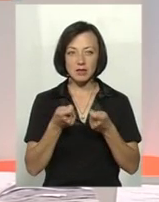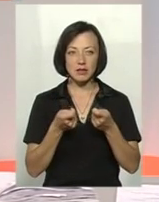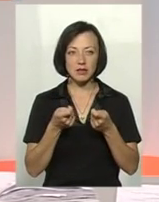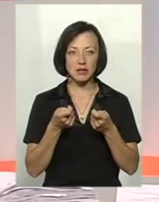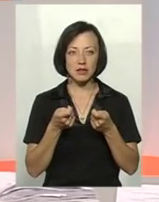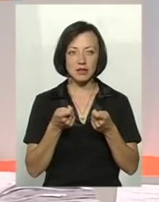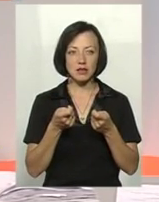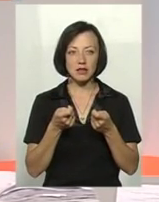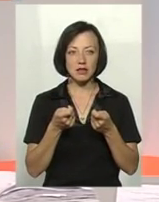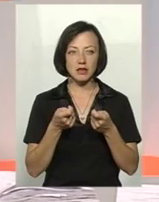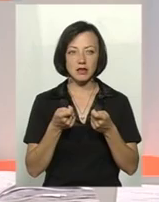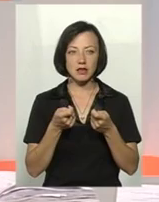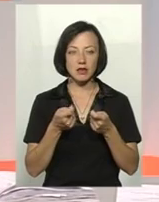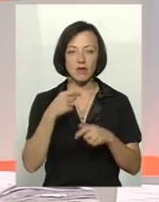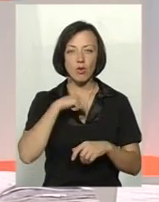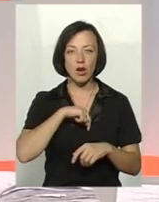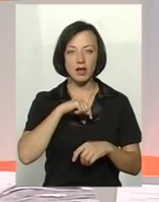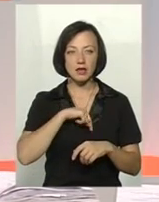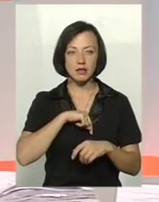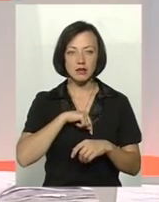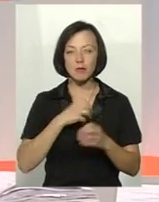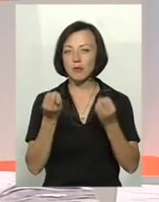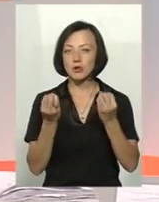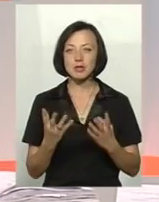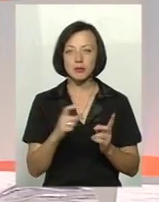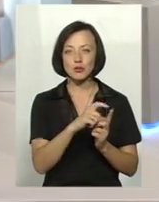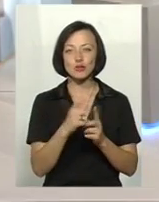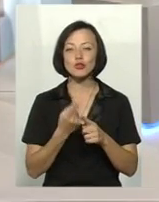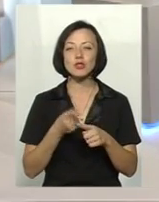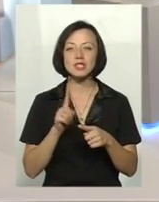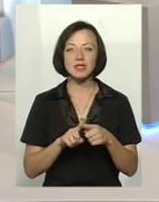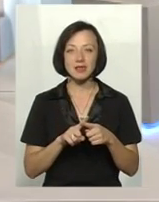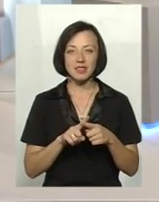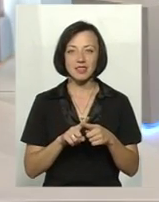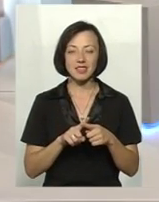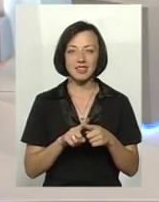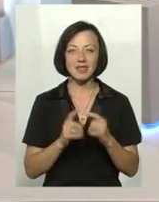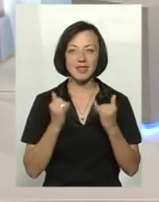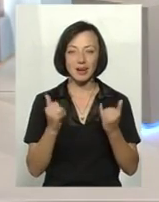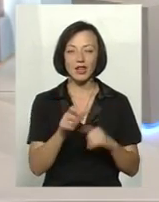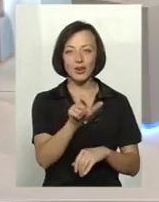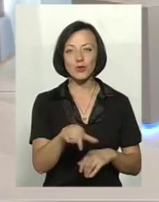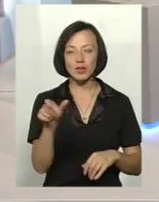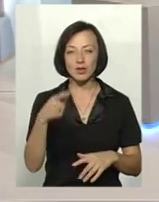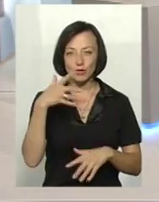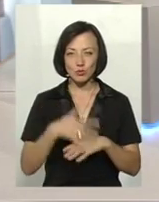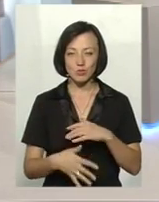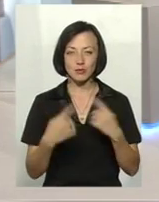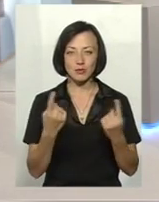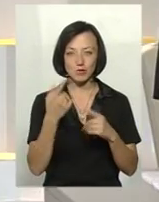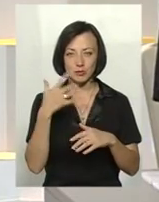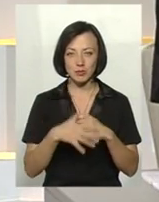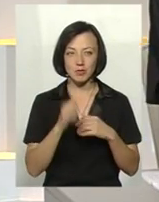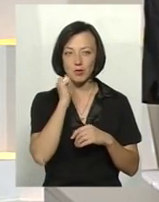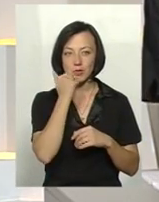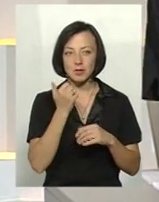-антитоліальної системи в організмі. Простими словами, що це для простого мешканця, у тієї